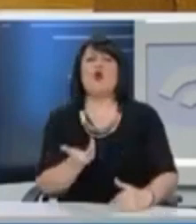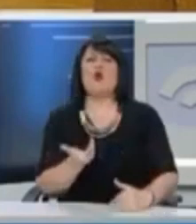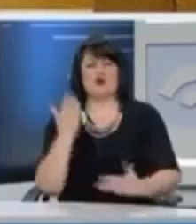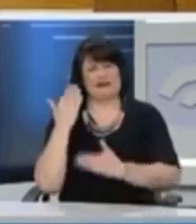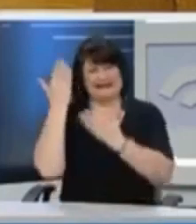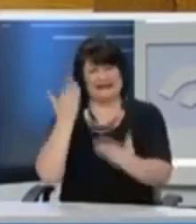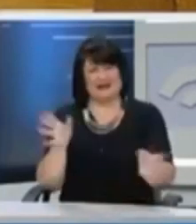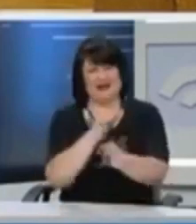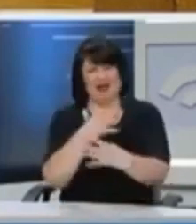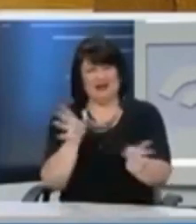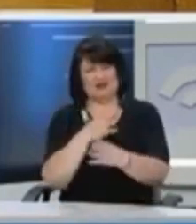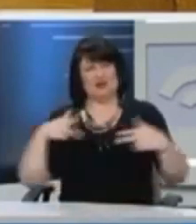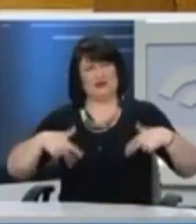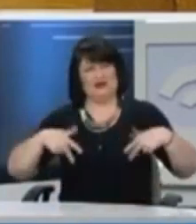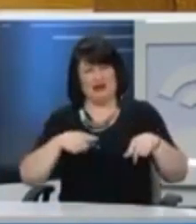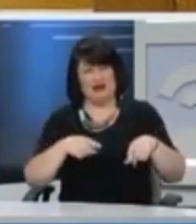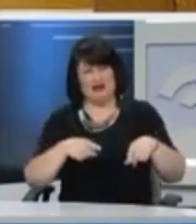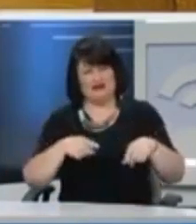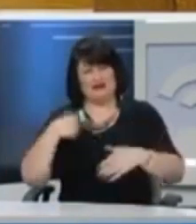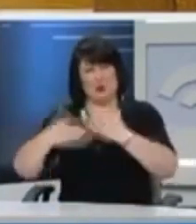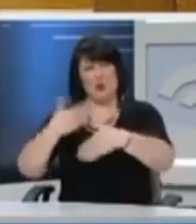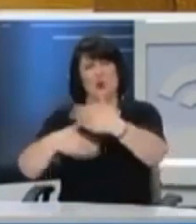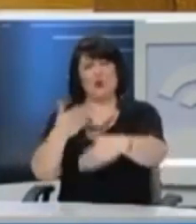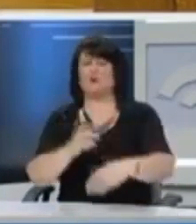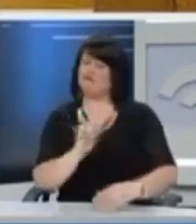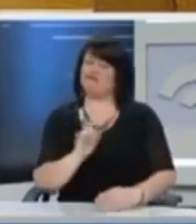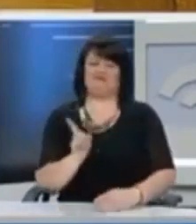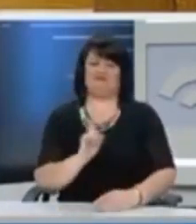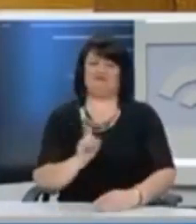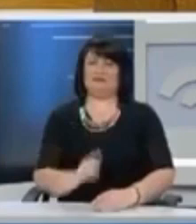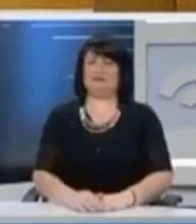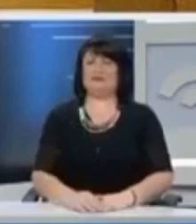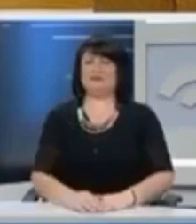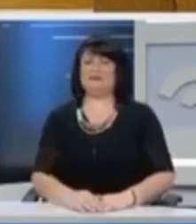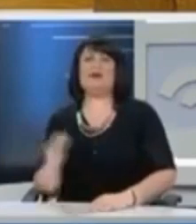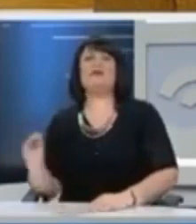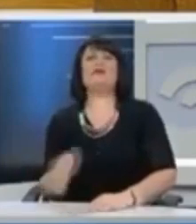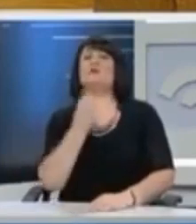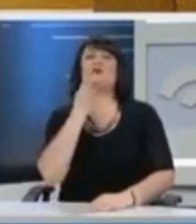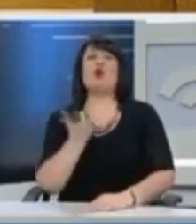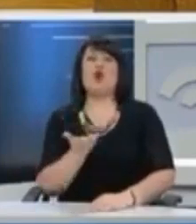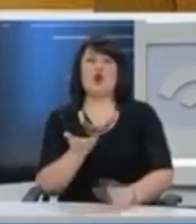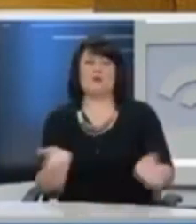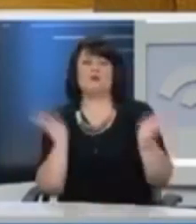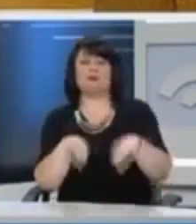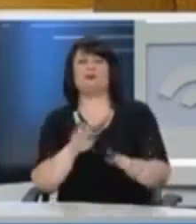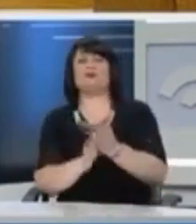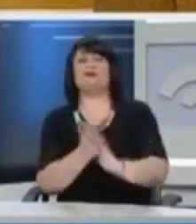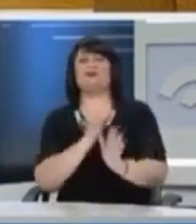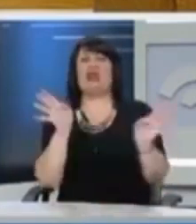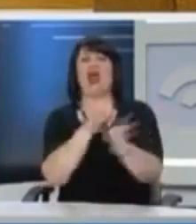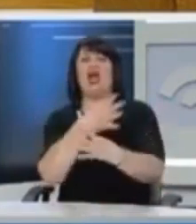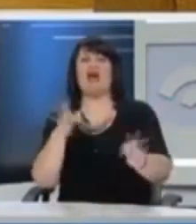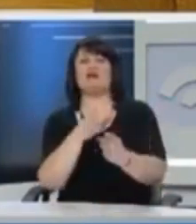τον λαϊκισμό των κυβερνόντων, των διαχρονικά κυβερνόντων. Εισήρθαμε στη Βουλή για να θάψουμε το